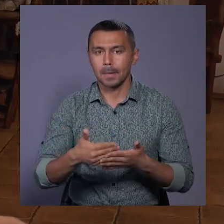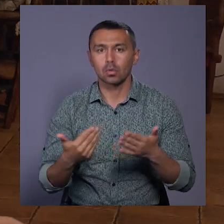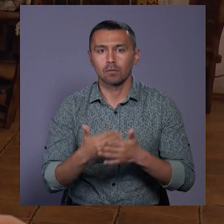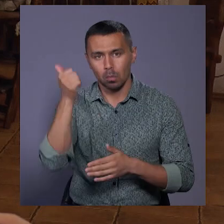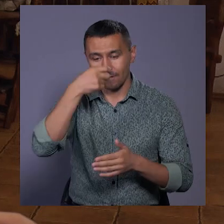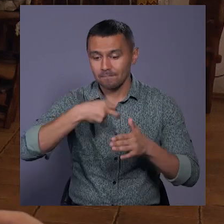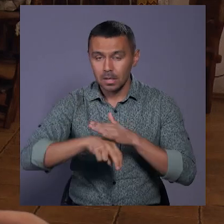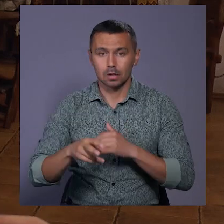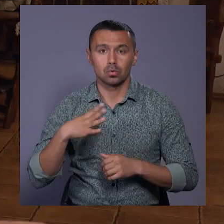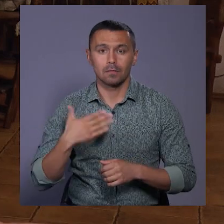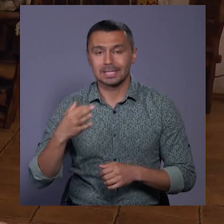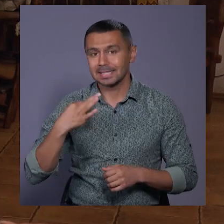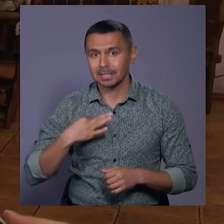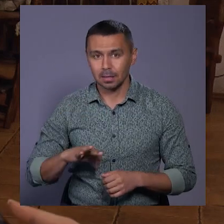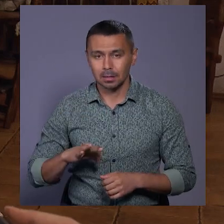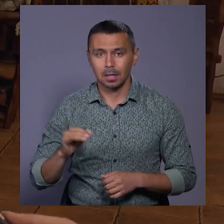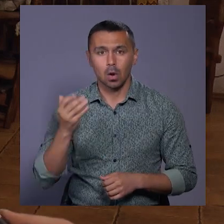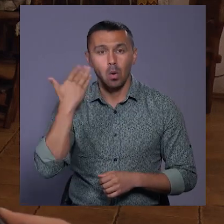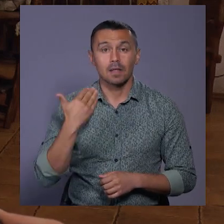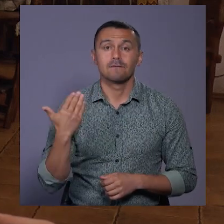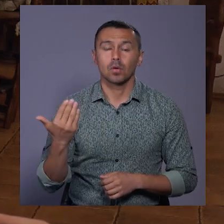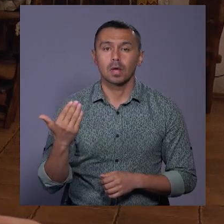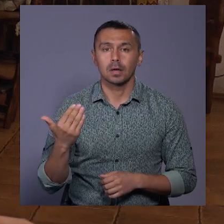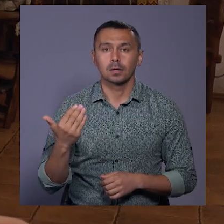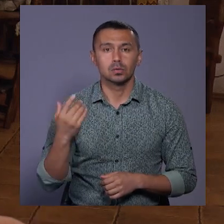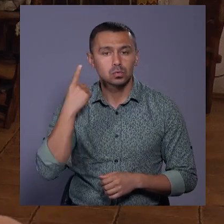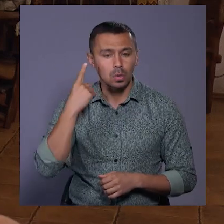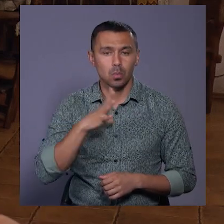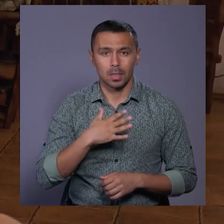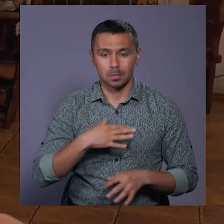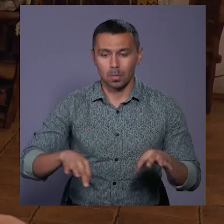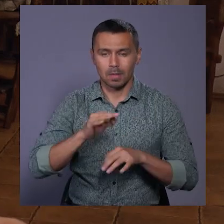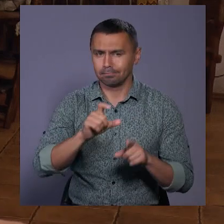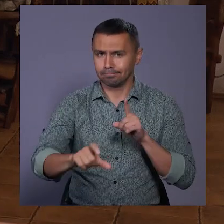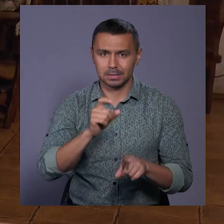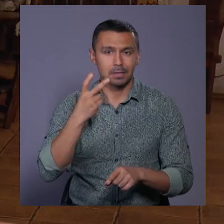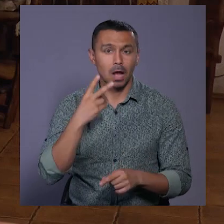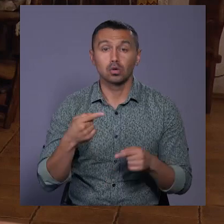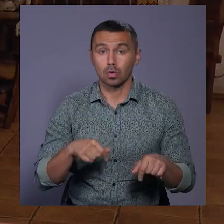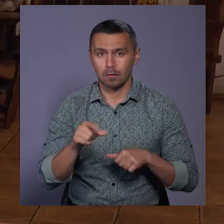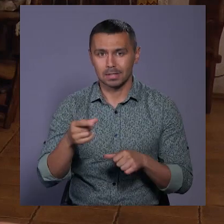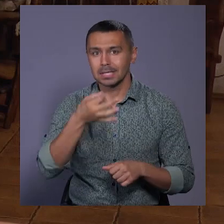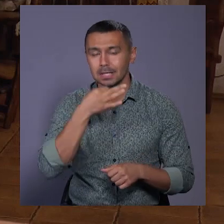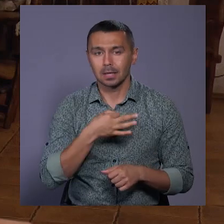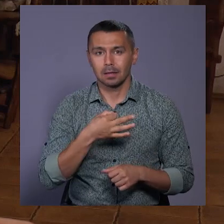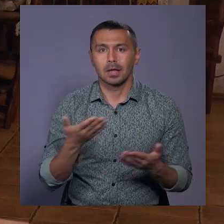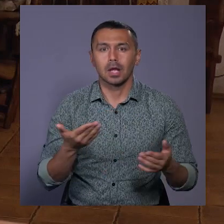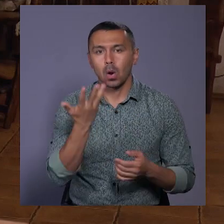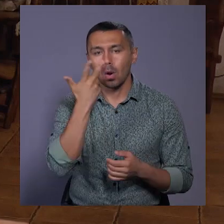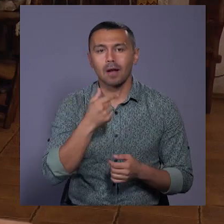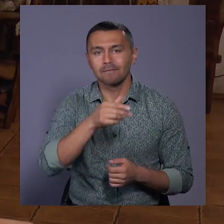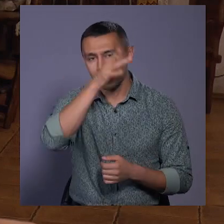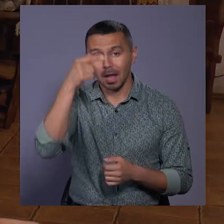Роком вийшла і дочекався її синочок. І коли вона чує про наш проєкт, вона відгукається завжди. А цього разу вона сказала, в яких кольорах